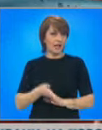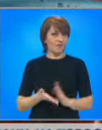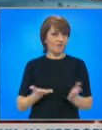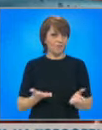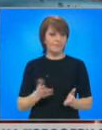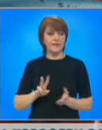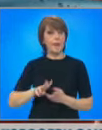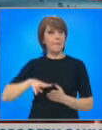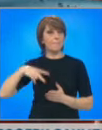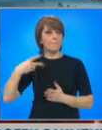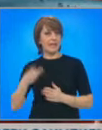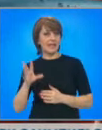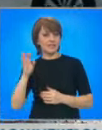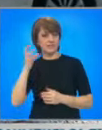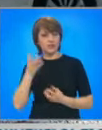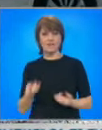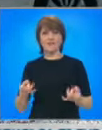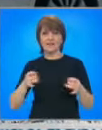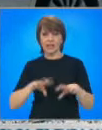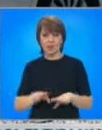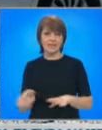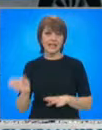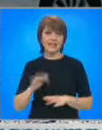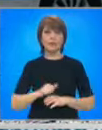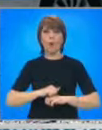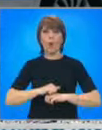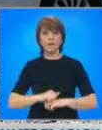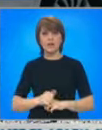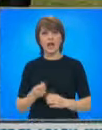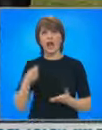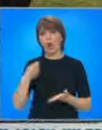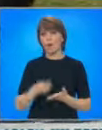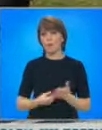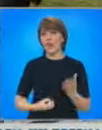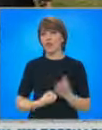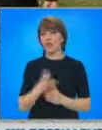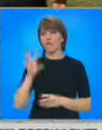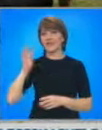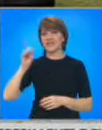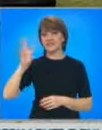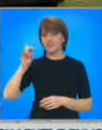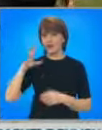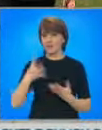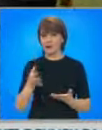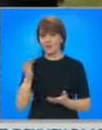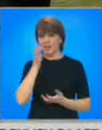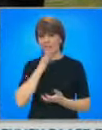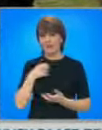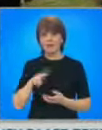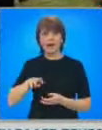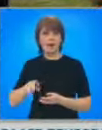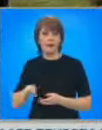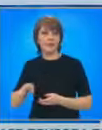Падналата светлина сигнализация ще бъде възстановена след като общината купи нова светофарна уредба, защото не разполага с резервна.